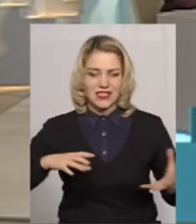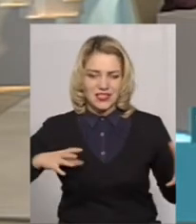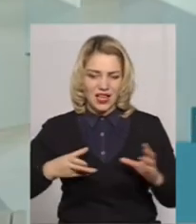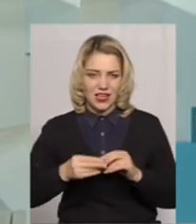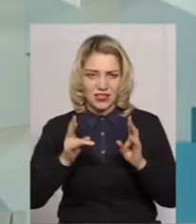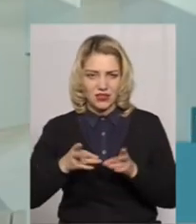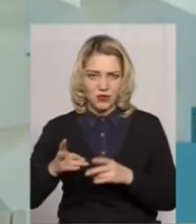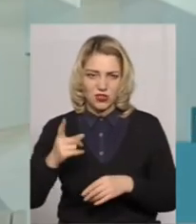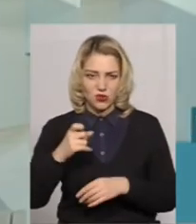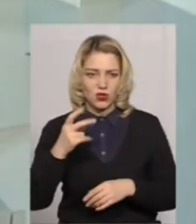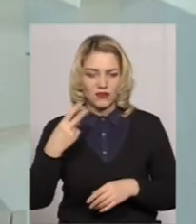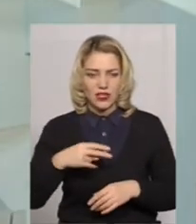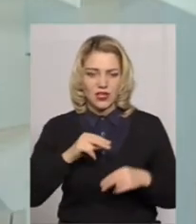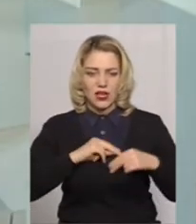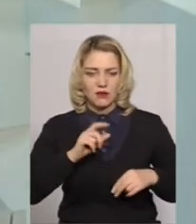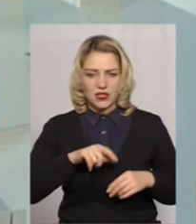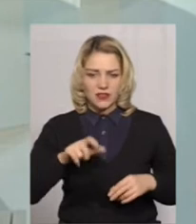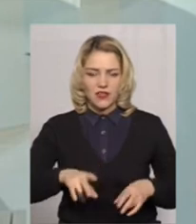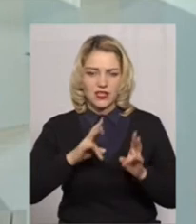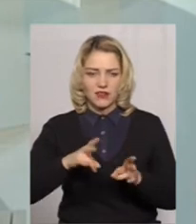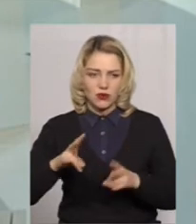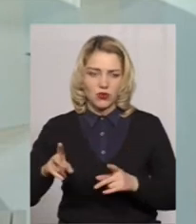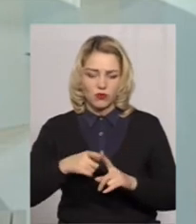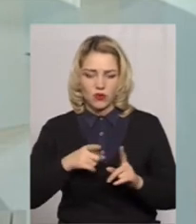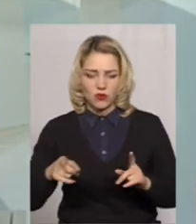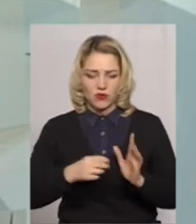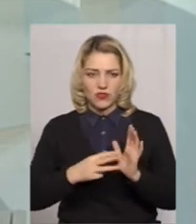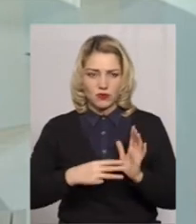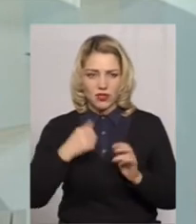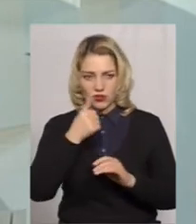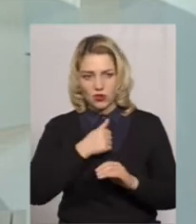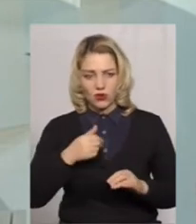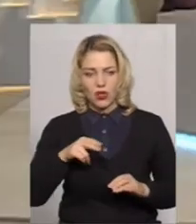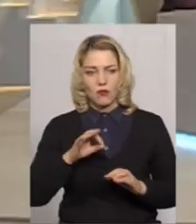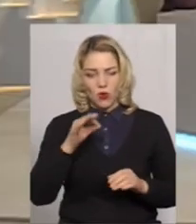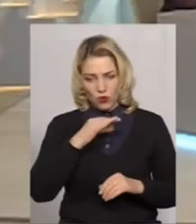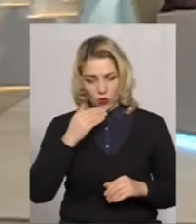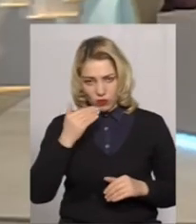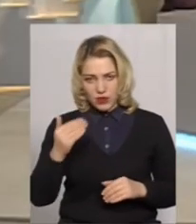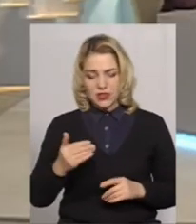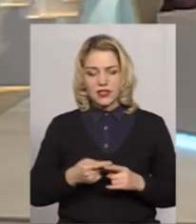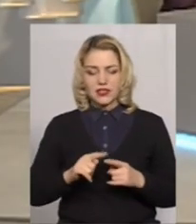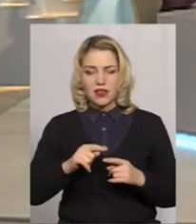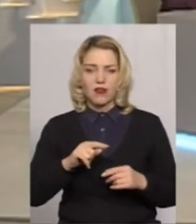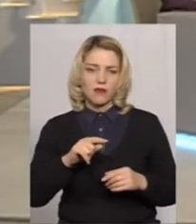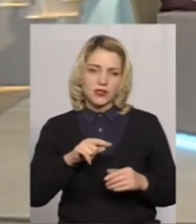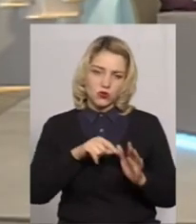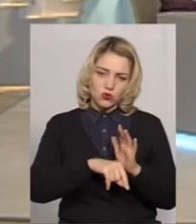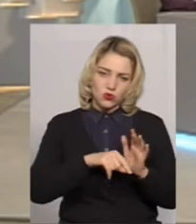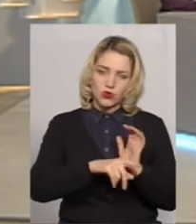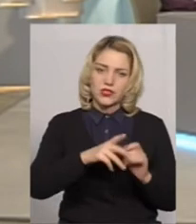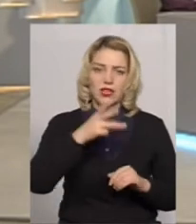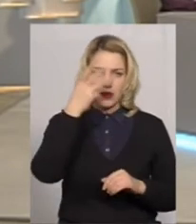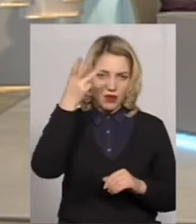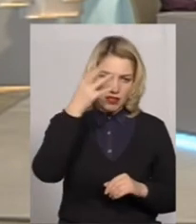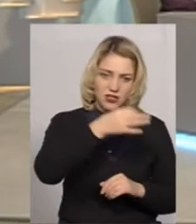всього працівників травмувалися впродовж 2018 року. Це стосується міста Хмельницького і Хмельницької області.